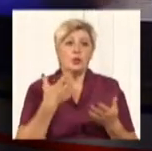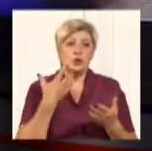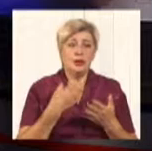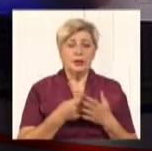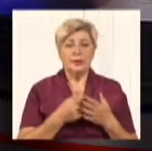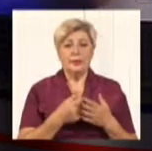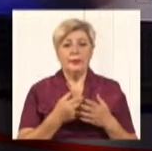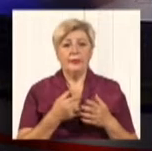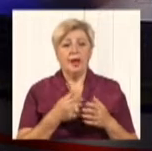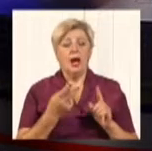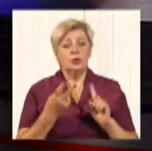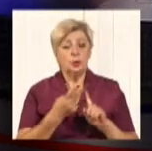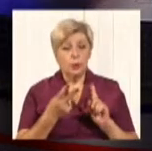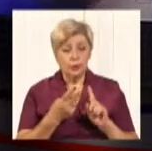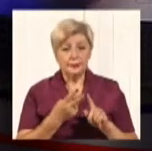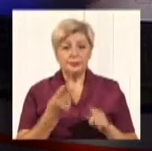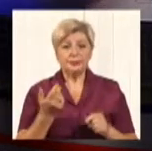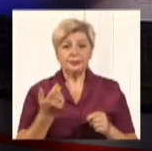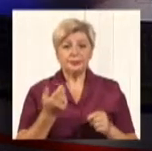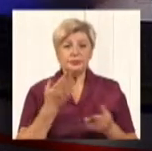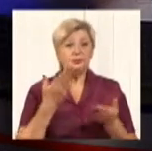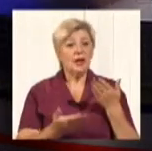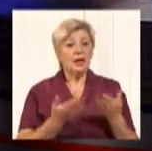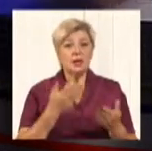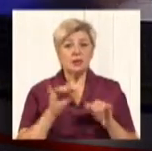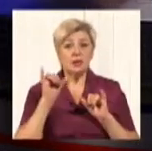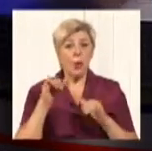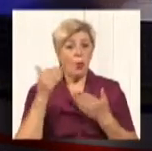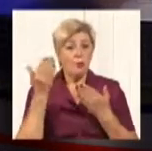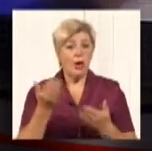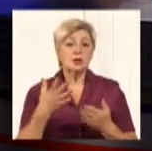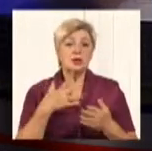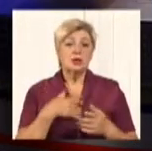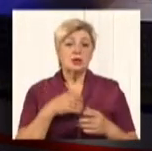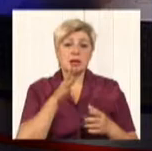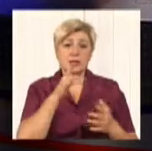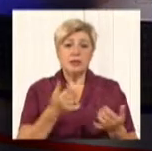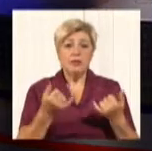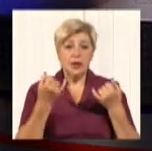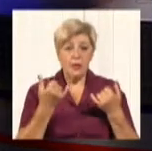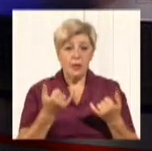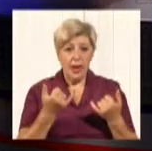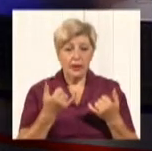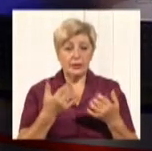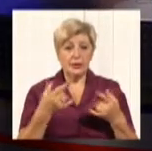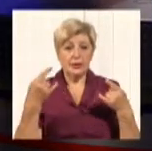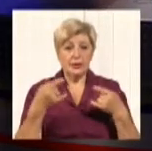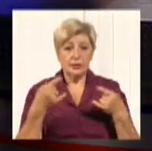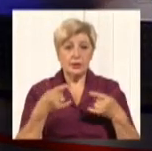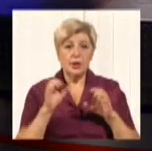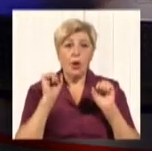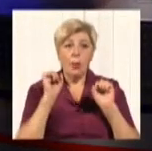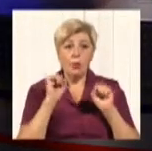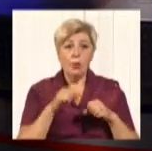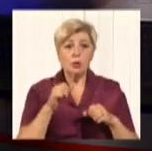Це перше застереження. Друге застереження. Якщо у вас сучасний телевізор, то може так статися, що